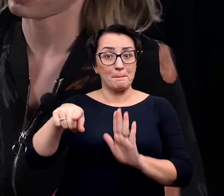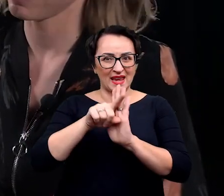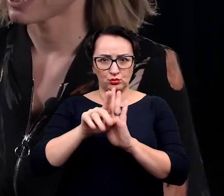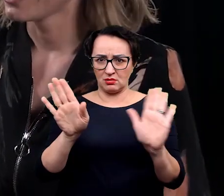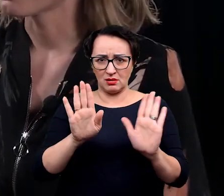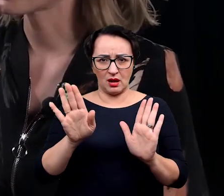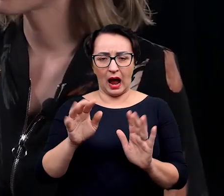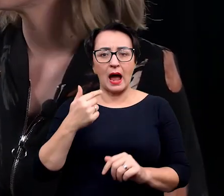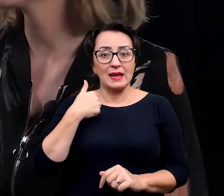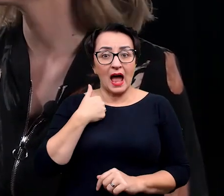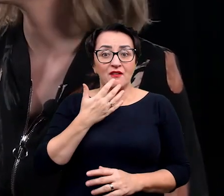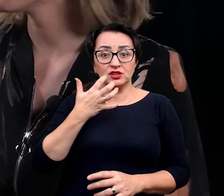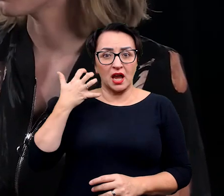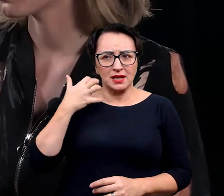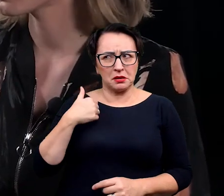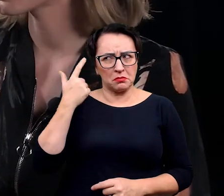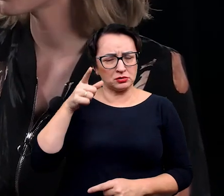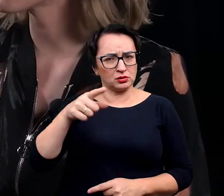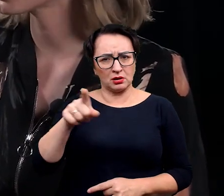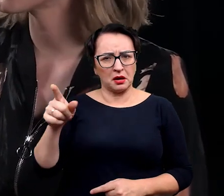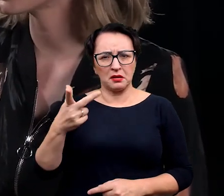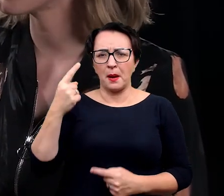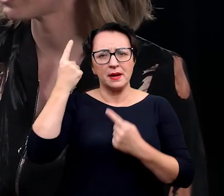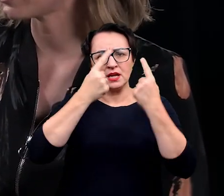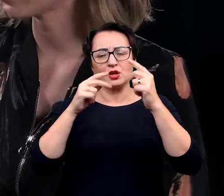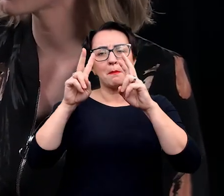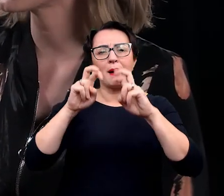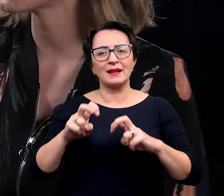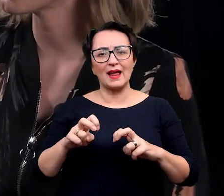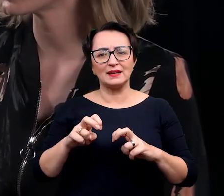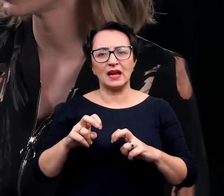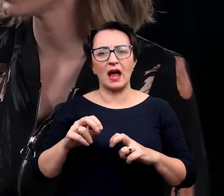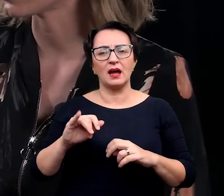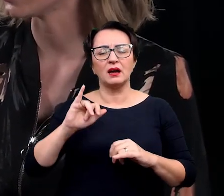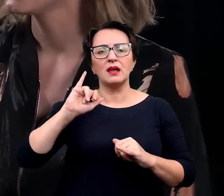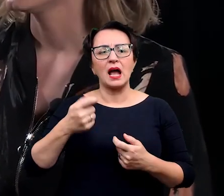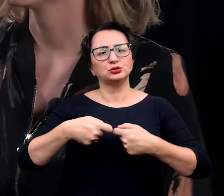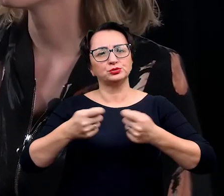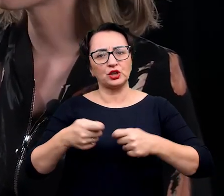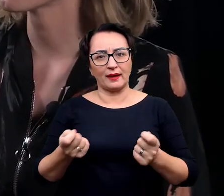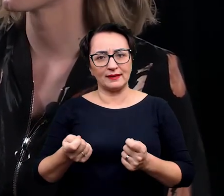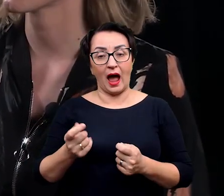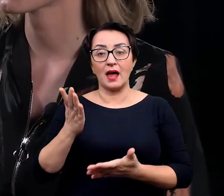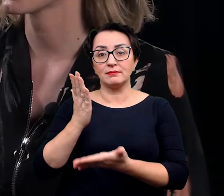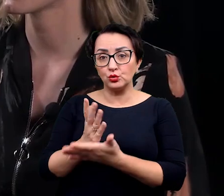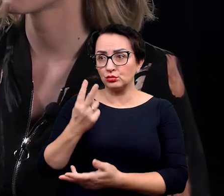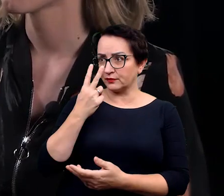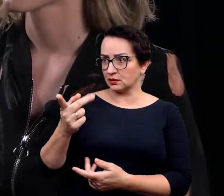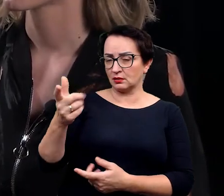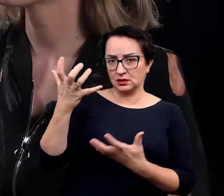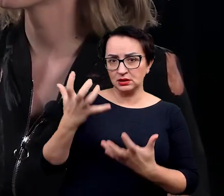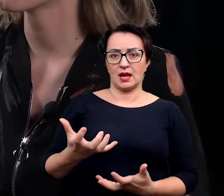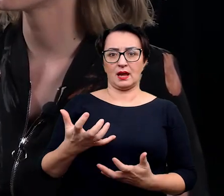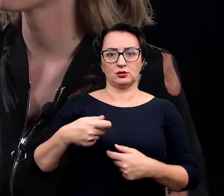zujma, po których bym się nie spodziewała, że myślą o swoich badaniach w kontekście komercjalizacji. I oni już mają takie myślenia,